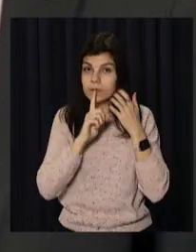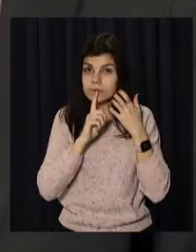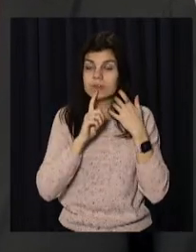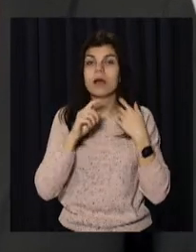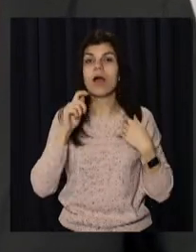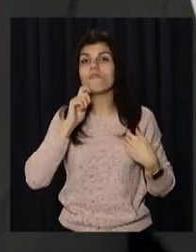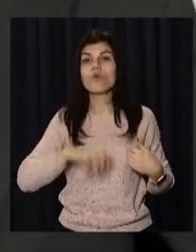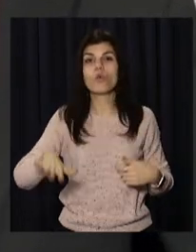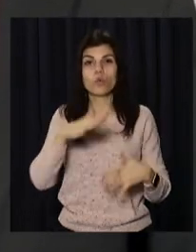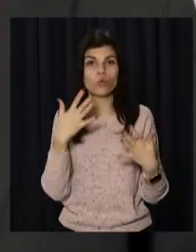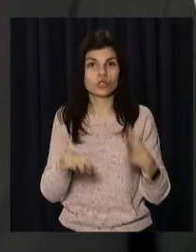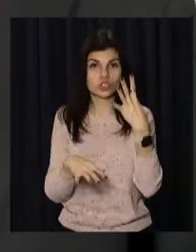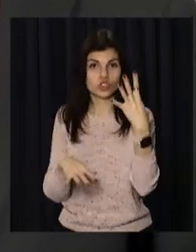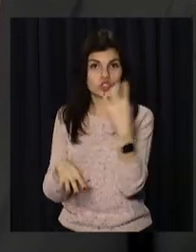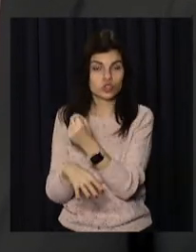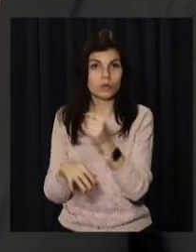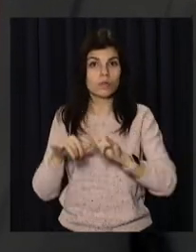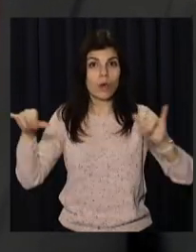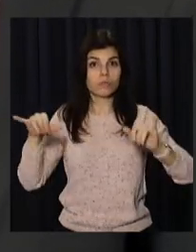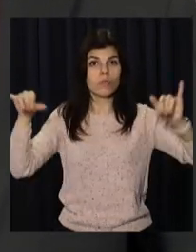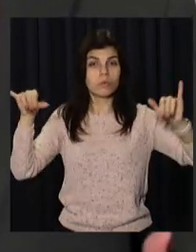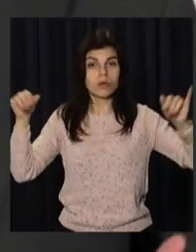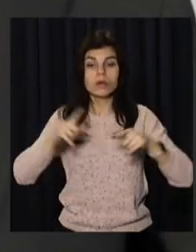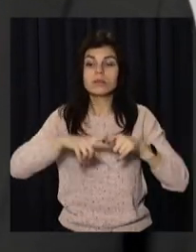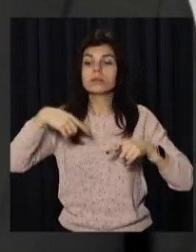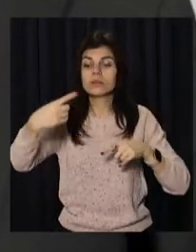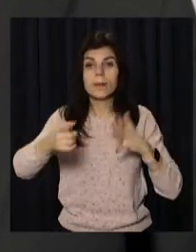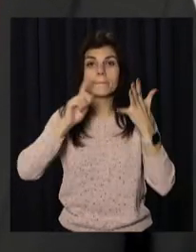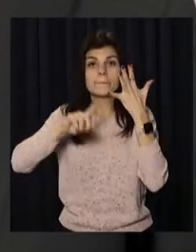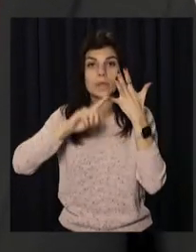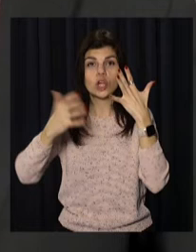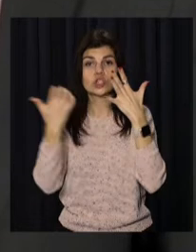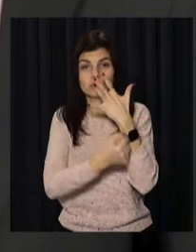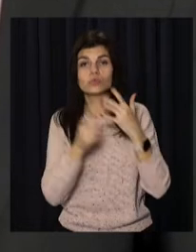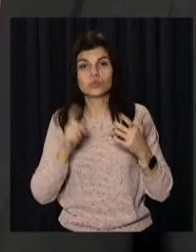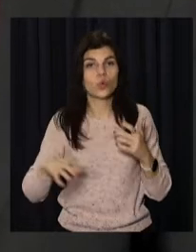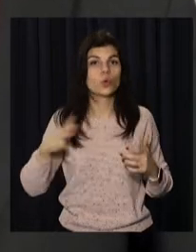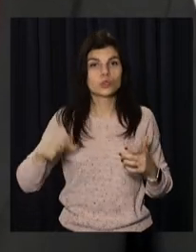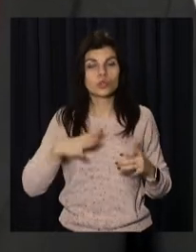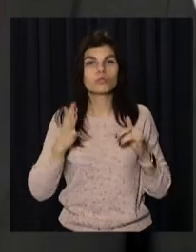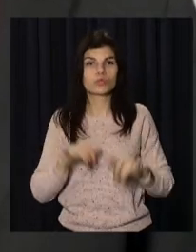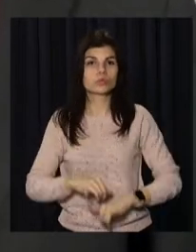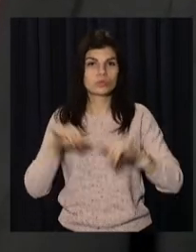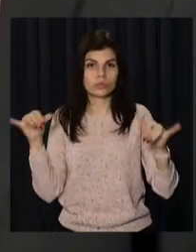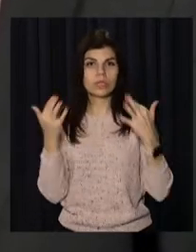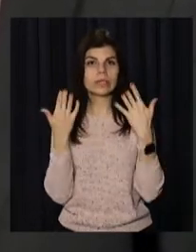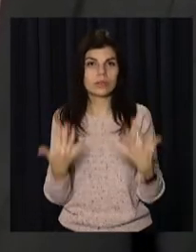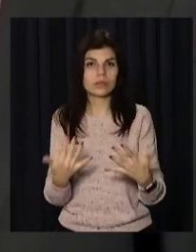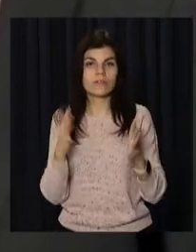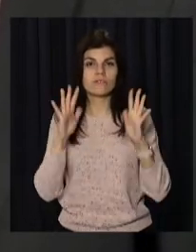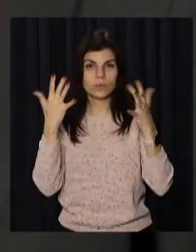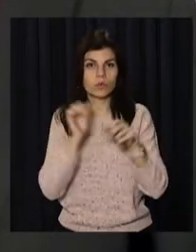зростання триває вже чотири тижні поспіль, на наступному, п'ятому тижні також очікується зростання кількості